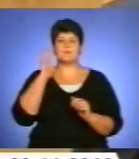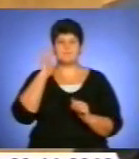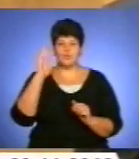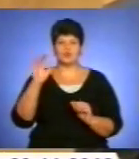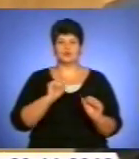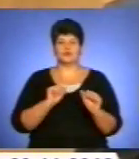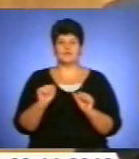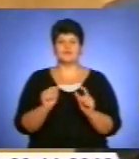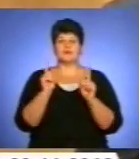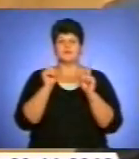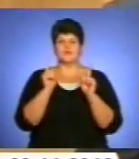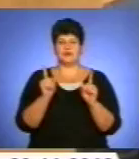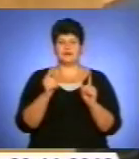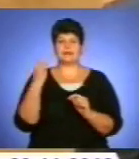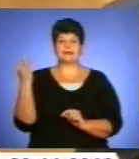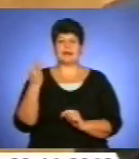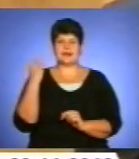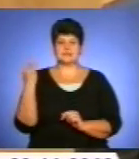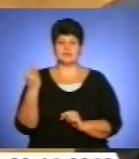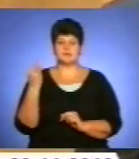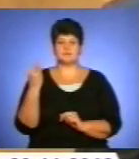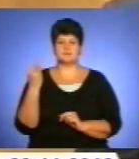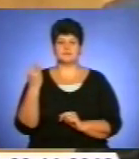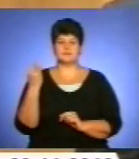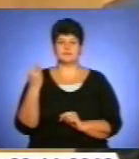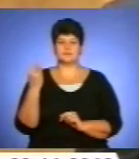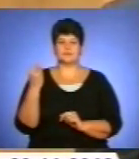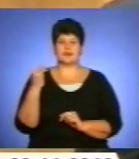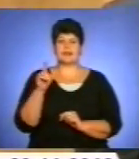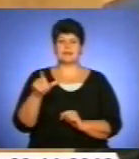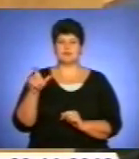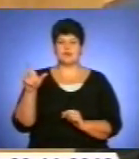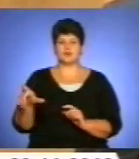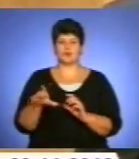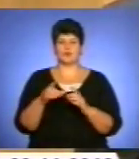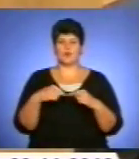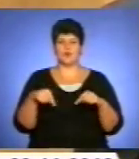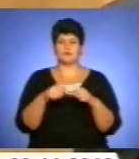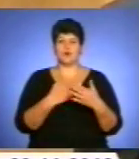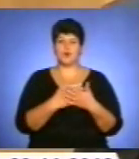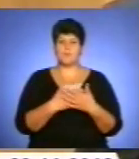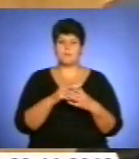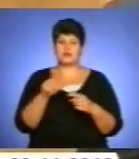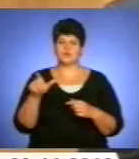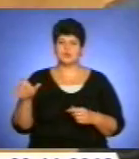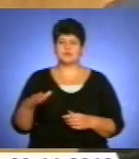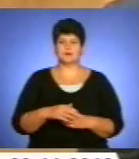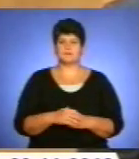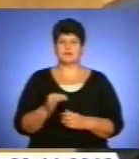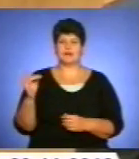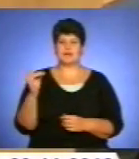керуватися вибіршими інтересами депутатського корпусу, громадськими і